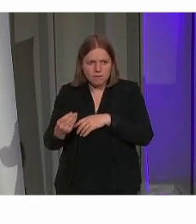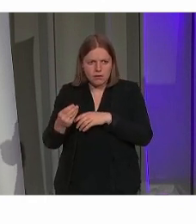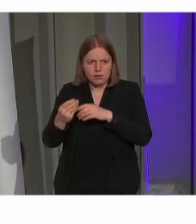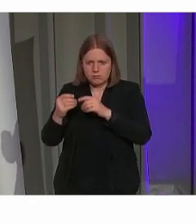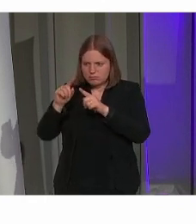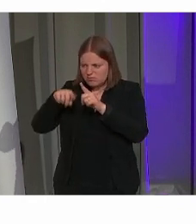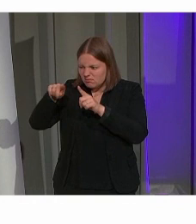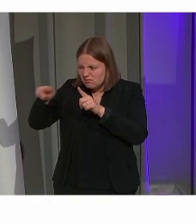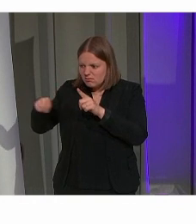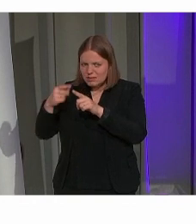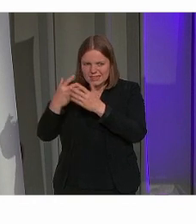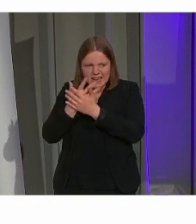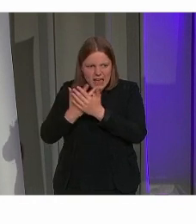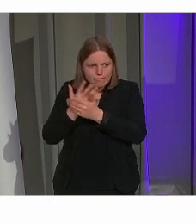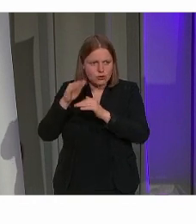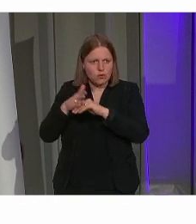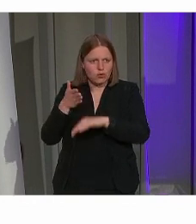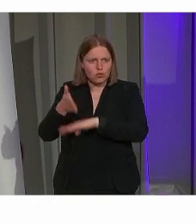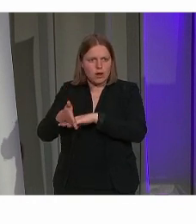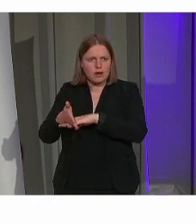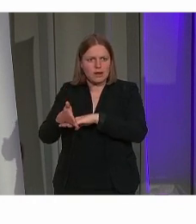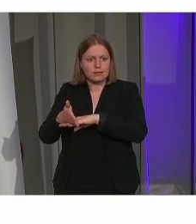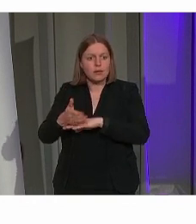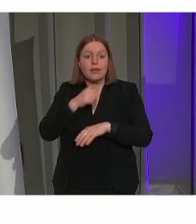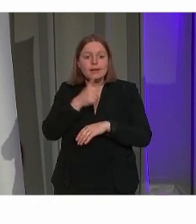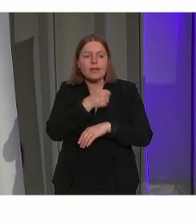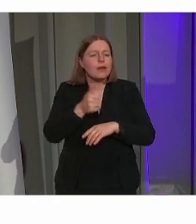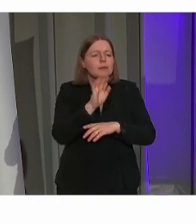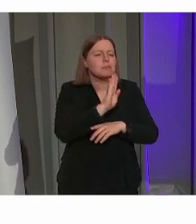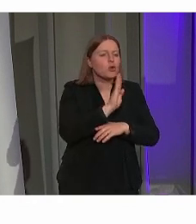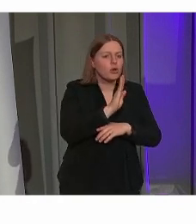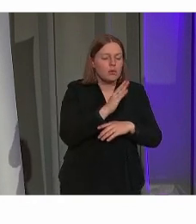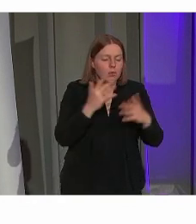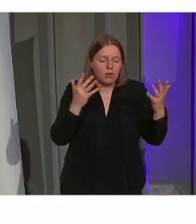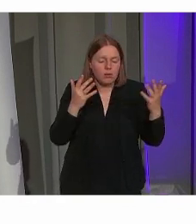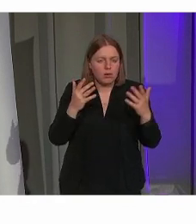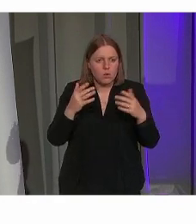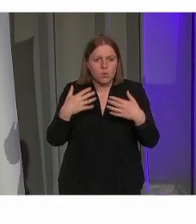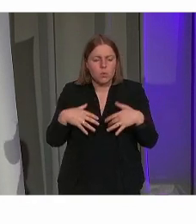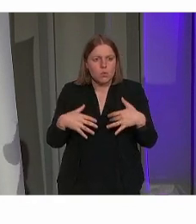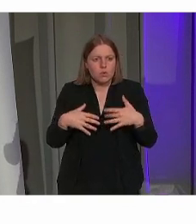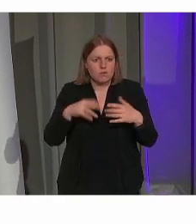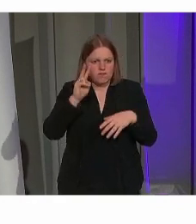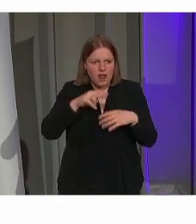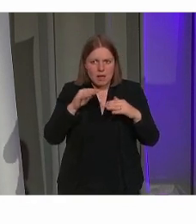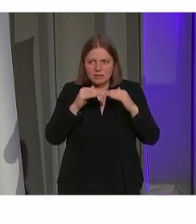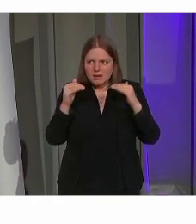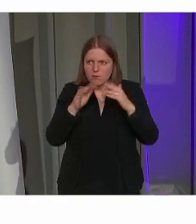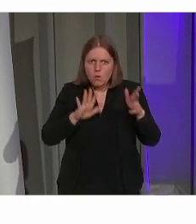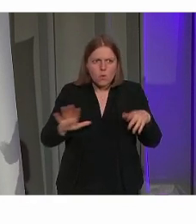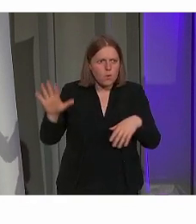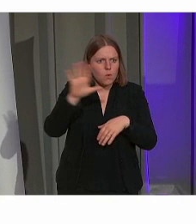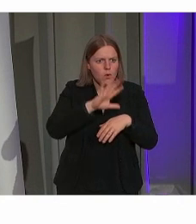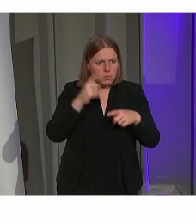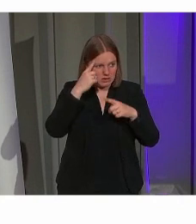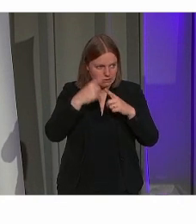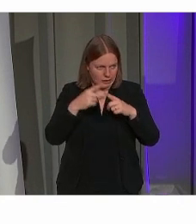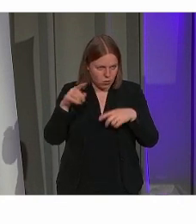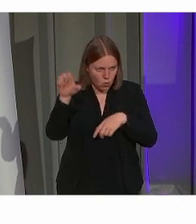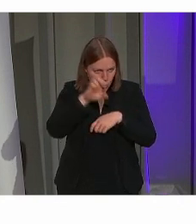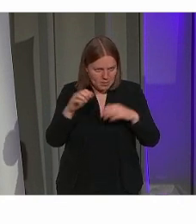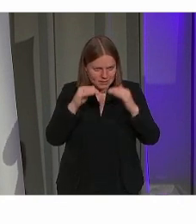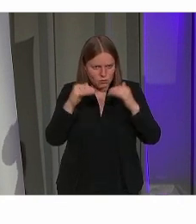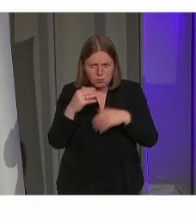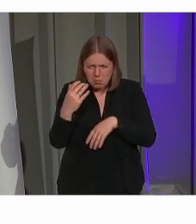toegankelijkheid. Niet alleen in Brugge, voor alle duidelijkheid, maar toch wel op Vlaams en ik denk zelf op Europees